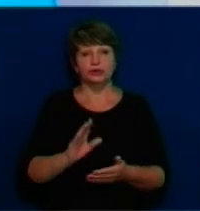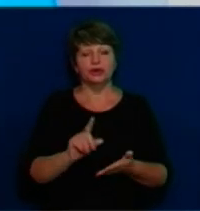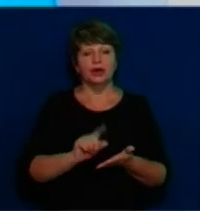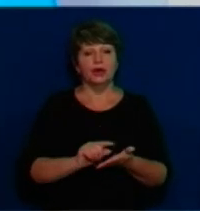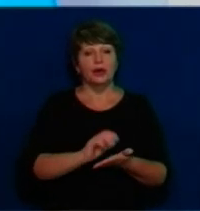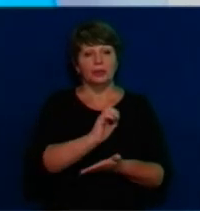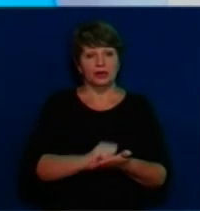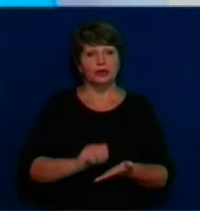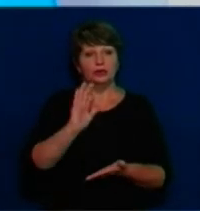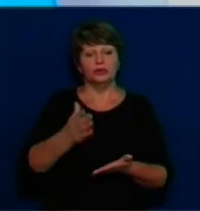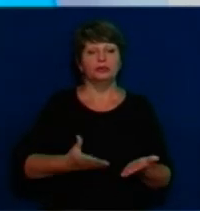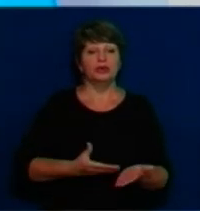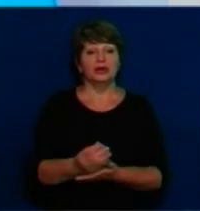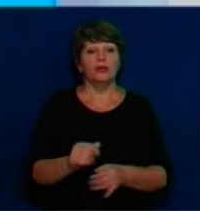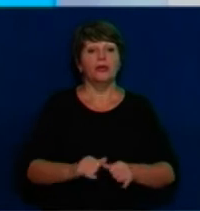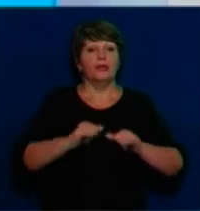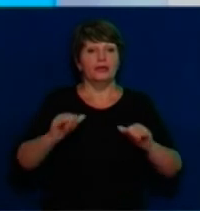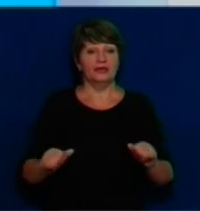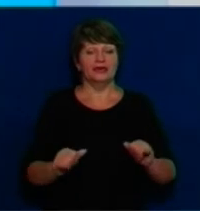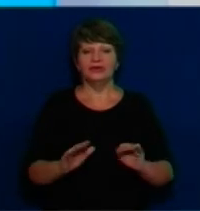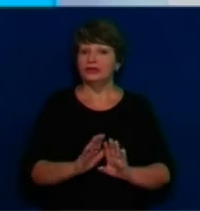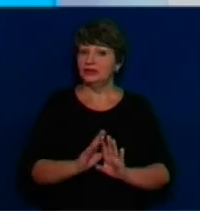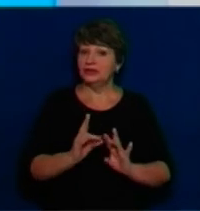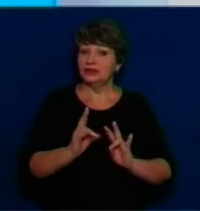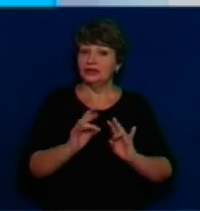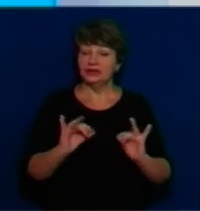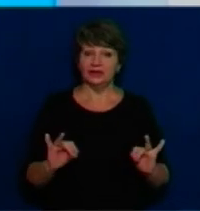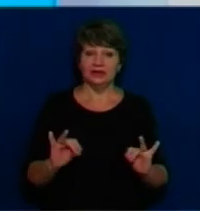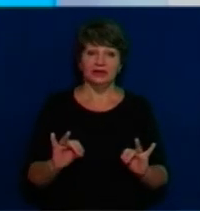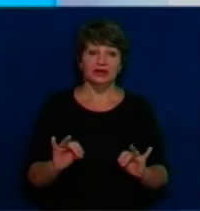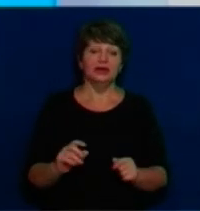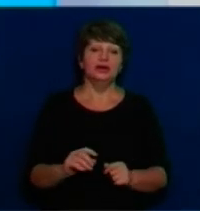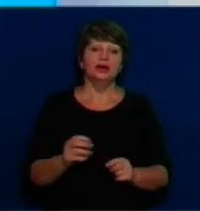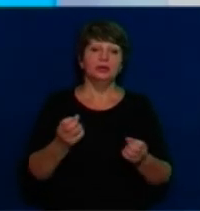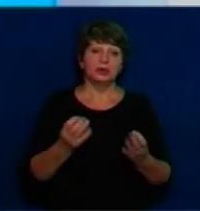податки, які зараз сплачуються, і ті видатки, які мають...